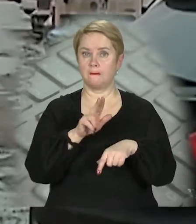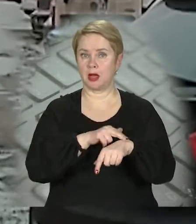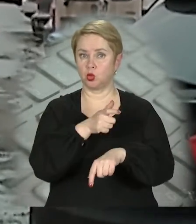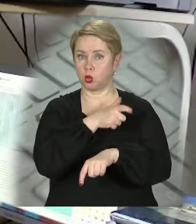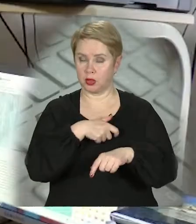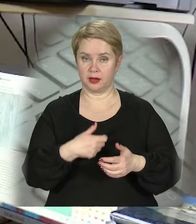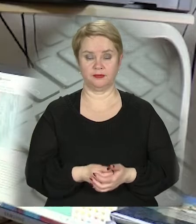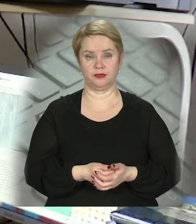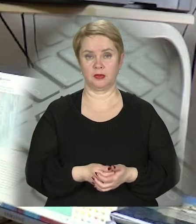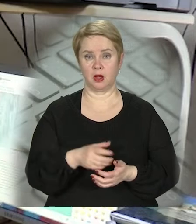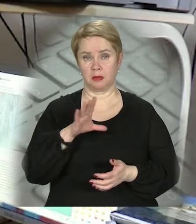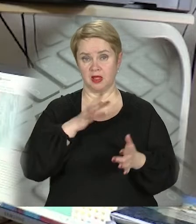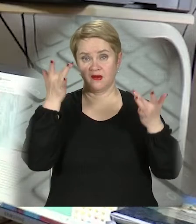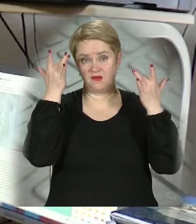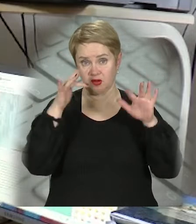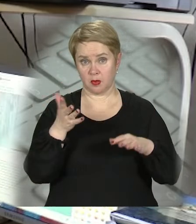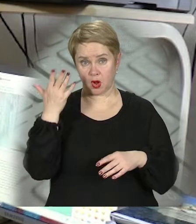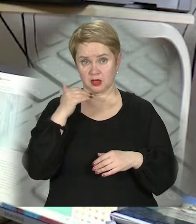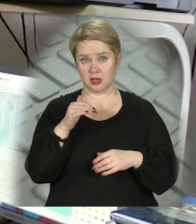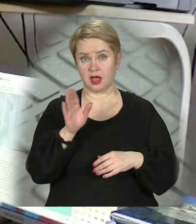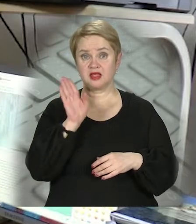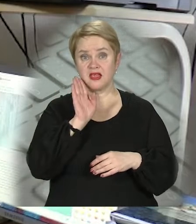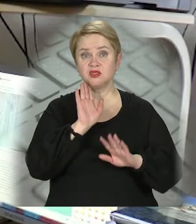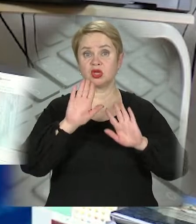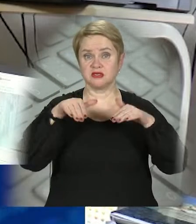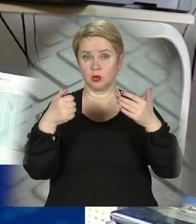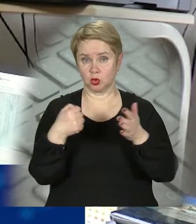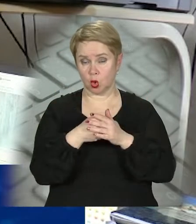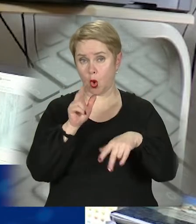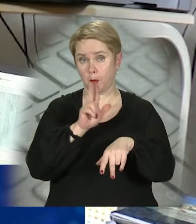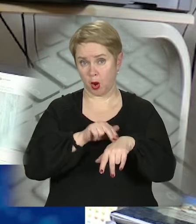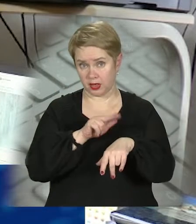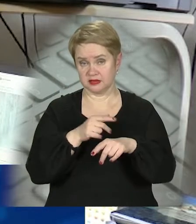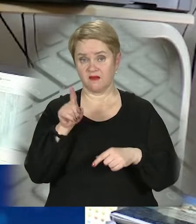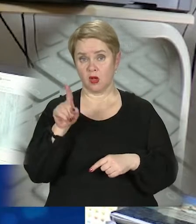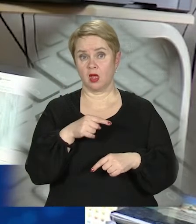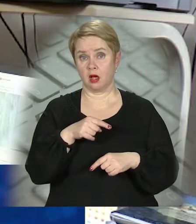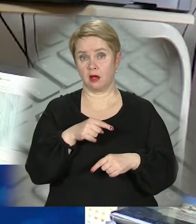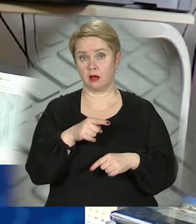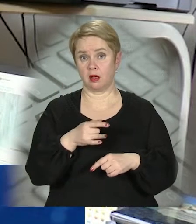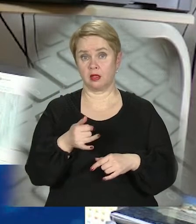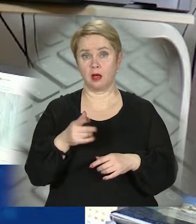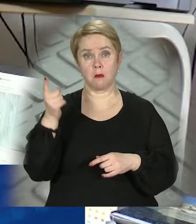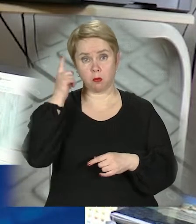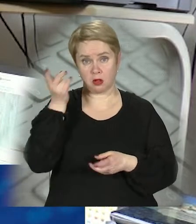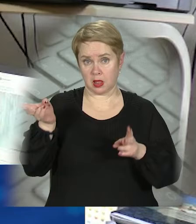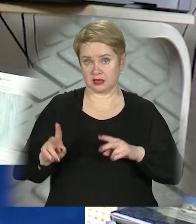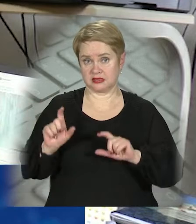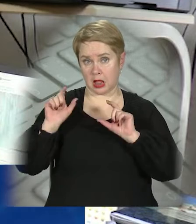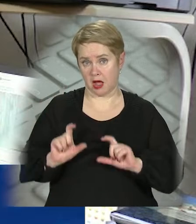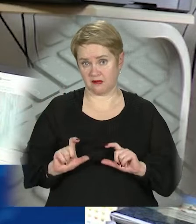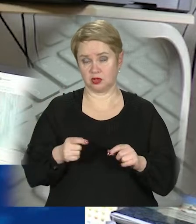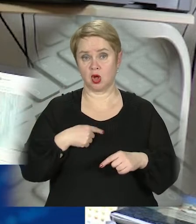патрульних. Був випадок, коли дівчина звернулася до патрульного екіпажу, вона вивела на лавці мобільний телефон.